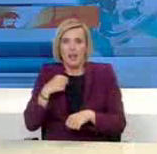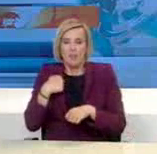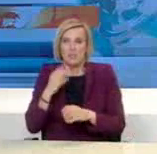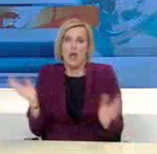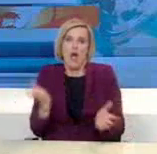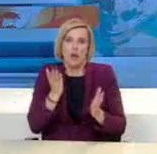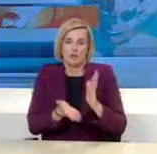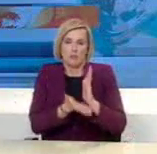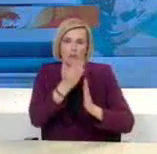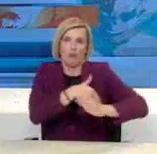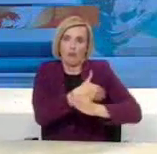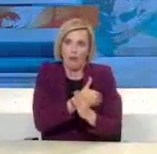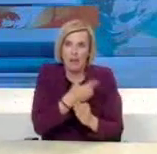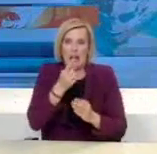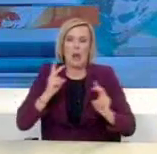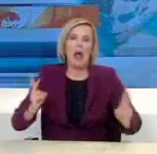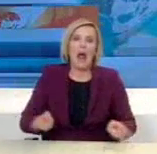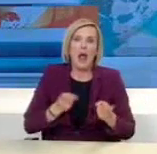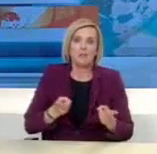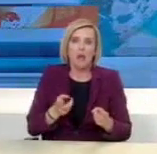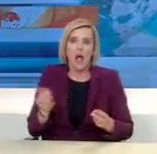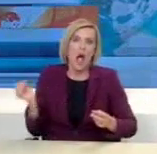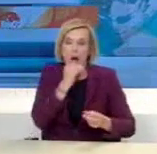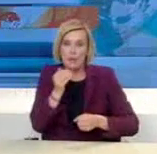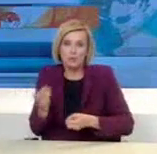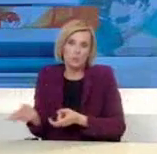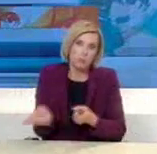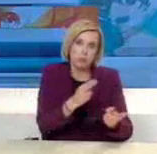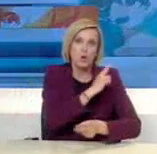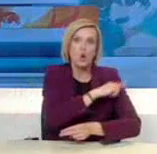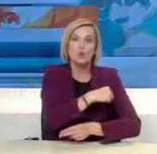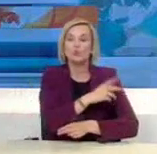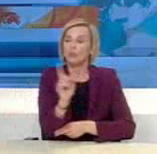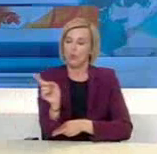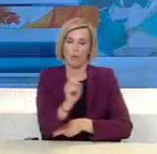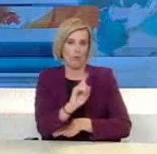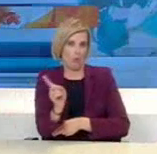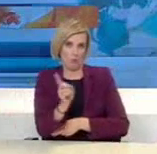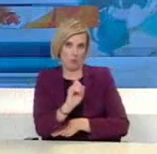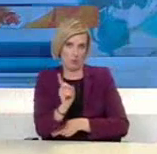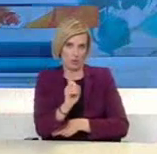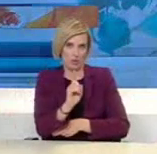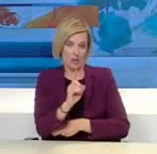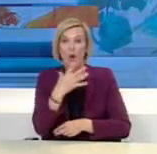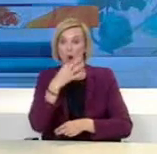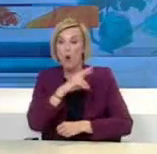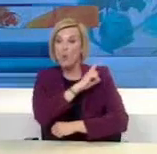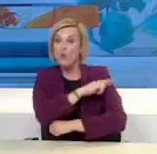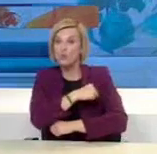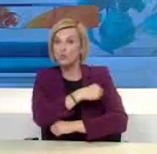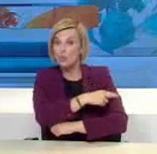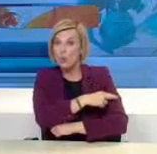εφόσον έχουμε συμπτώματα της νόσου. Το σύστημα υγείας